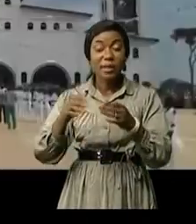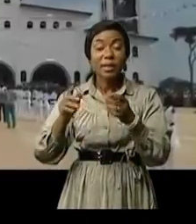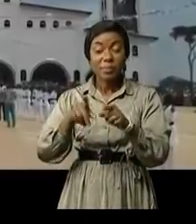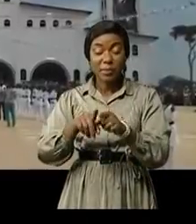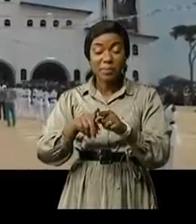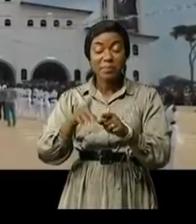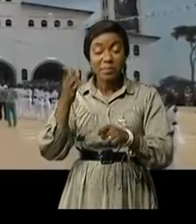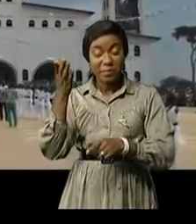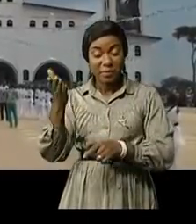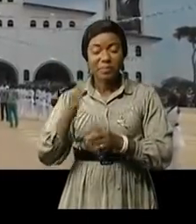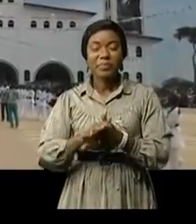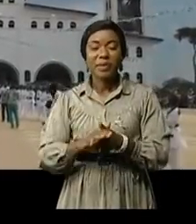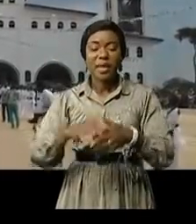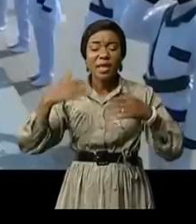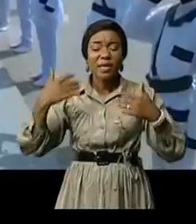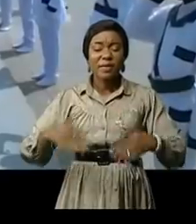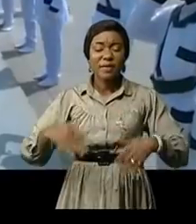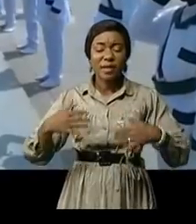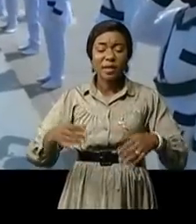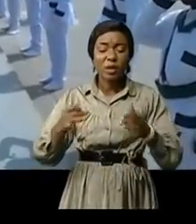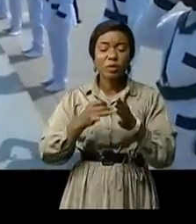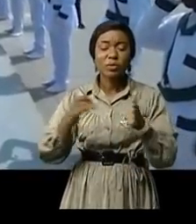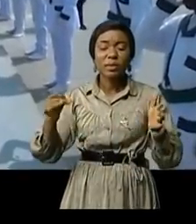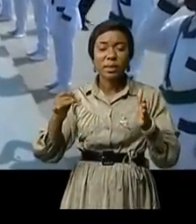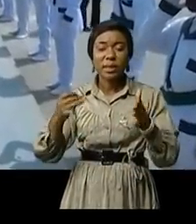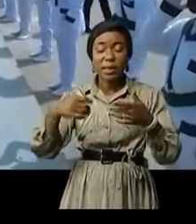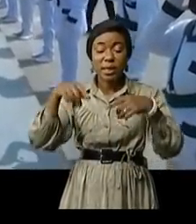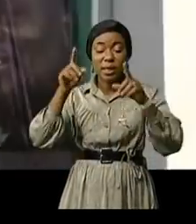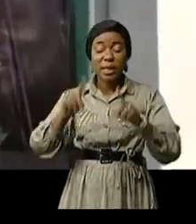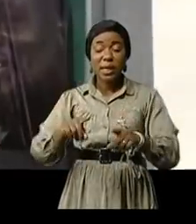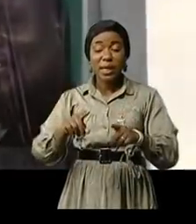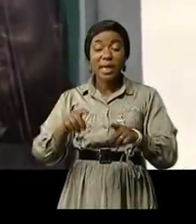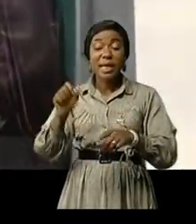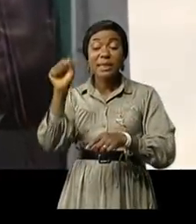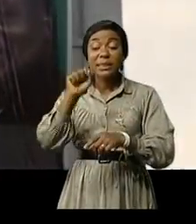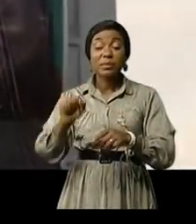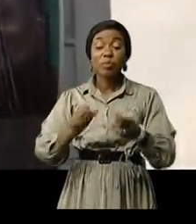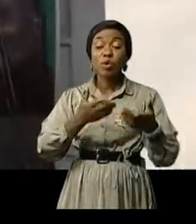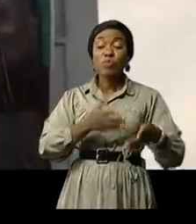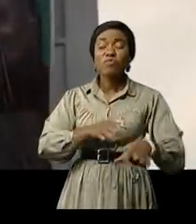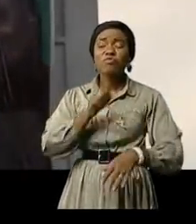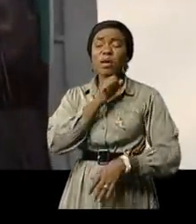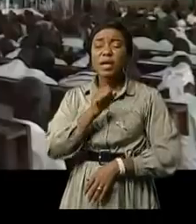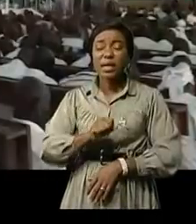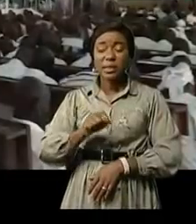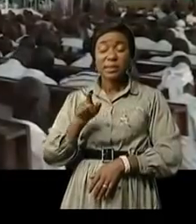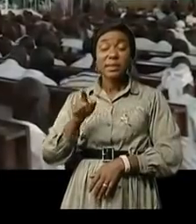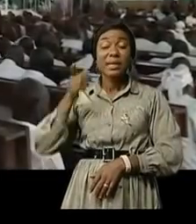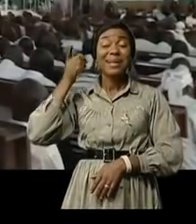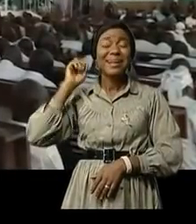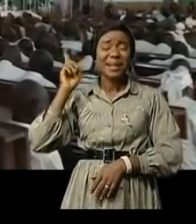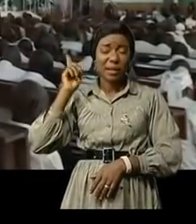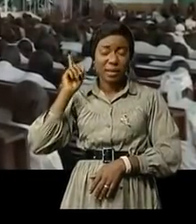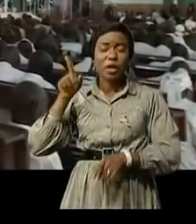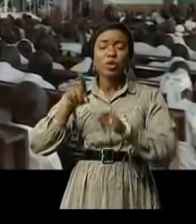Les festivités marquant les 70 ans de la disparition physique du prophète Simo Kimbangu et de la naissance de l'actuel chef spirituel et représentant